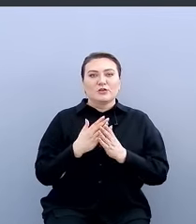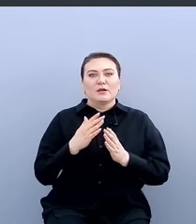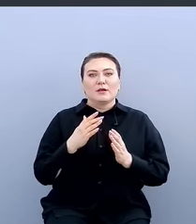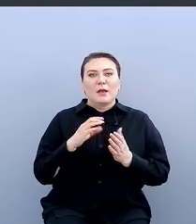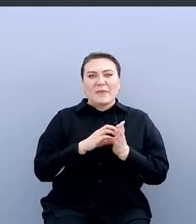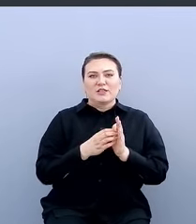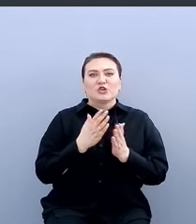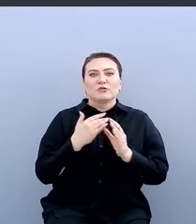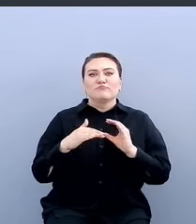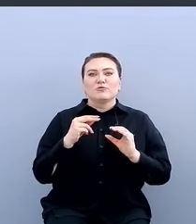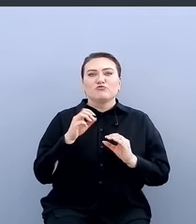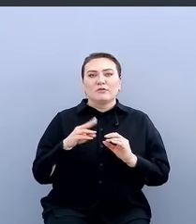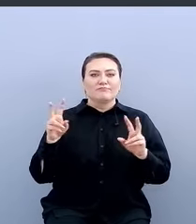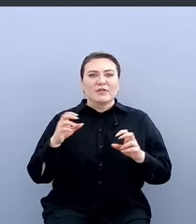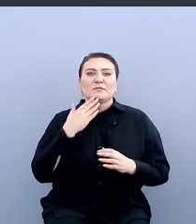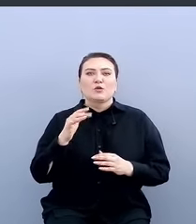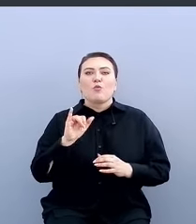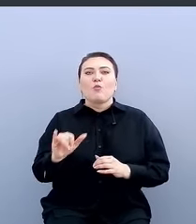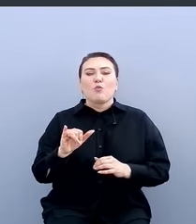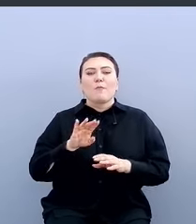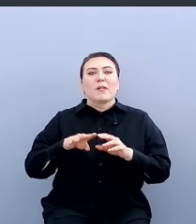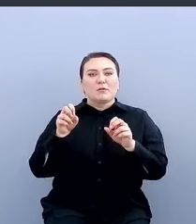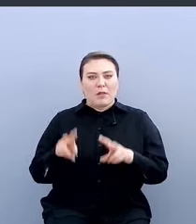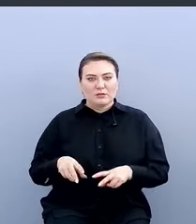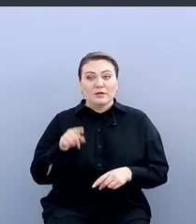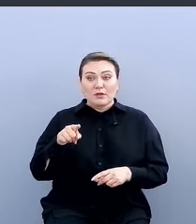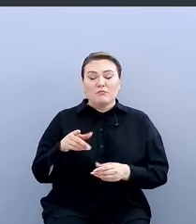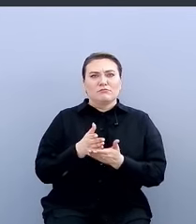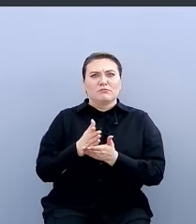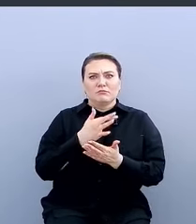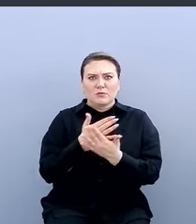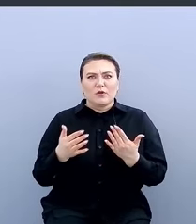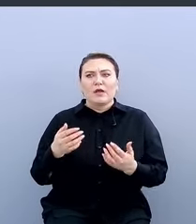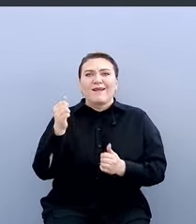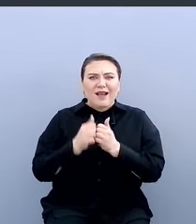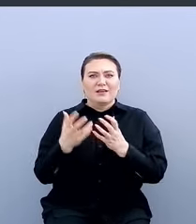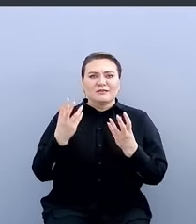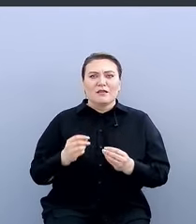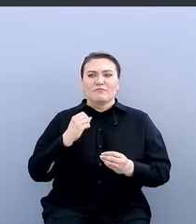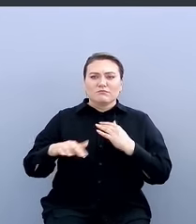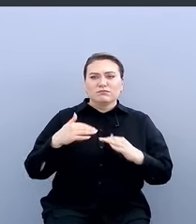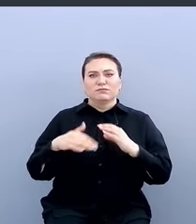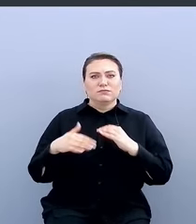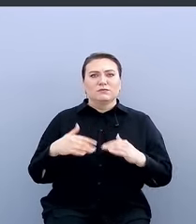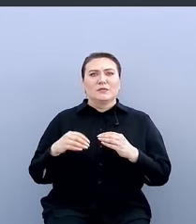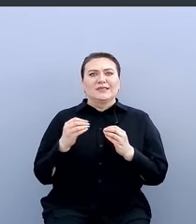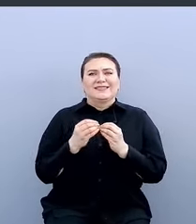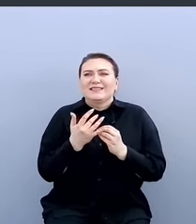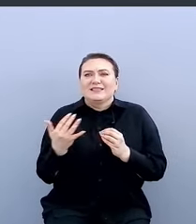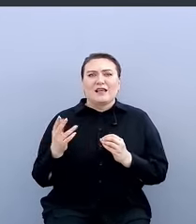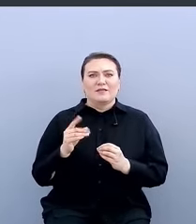спроси о безопасности, там несколько тысяч сотрудников, каждый день там десятки вопросов, то есть люди